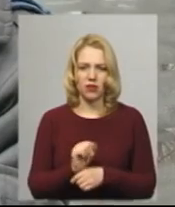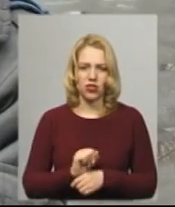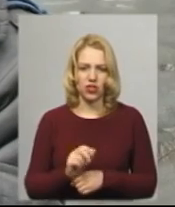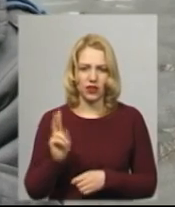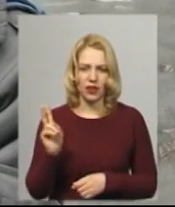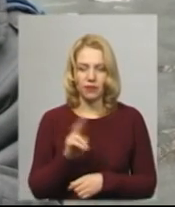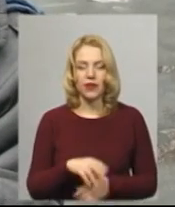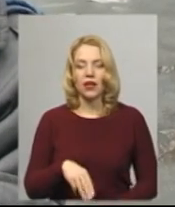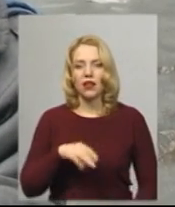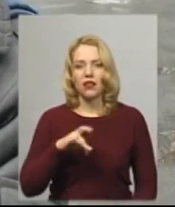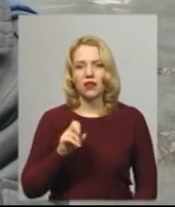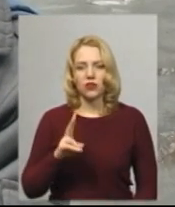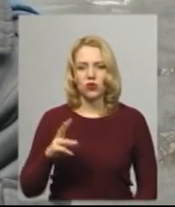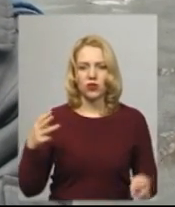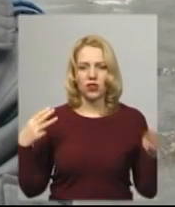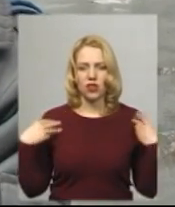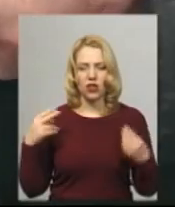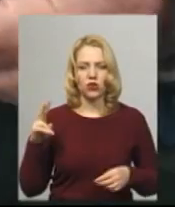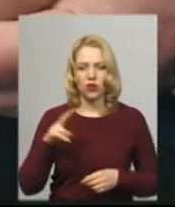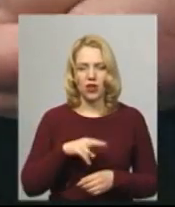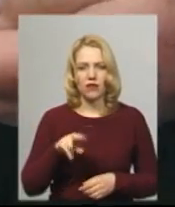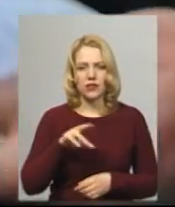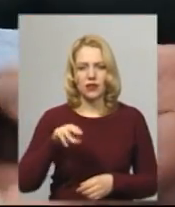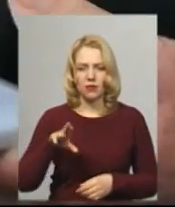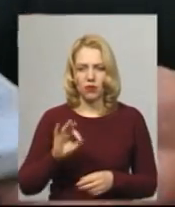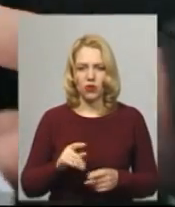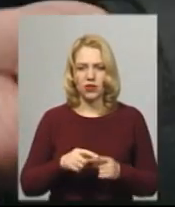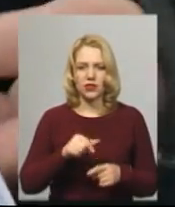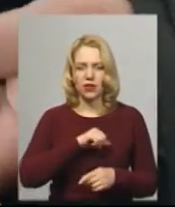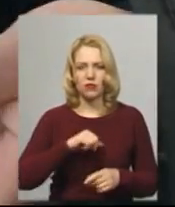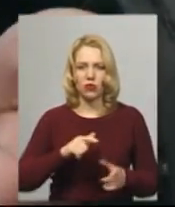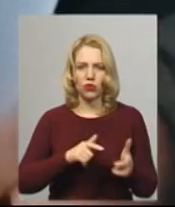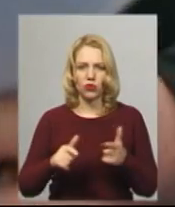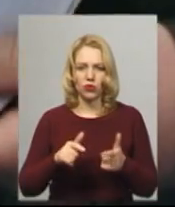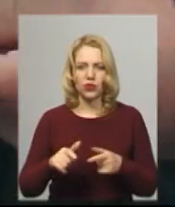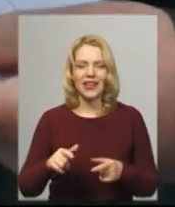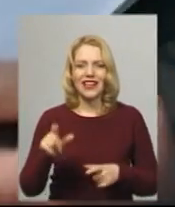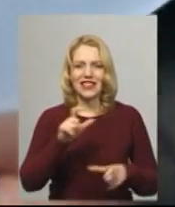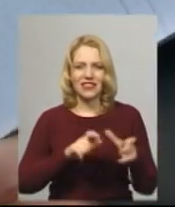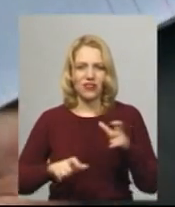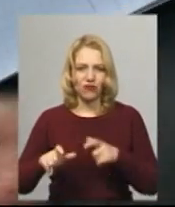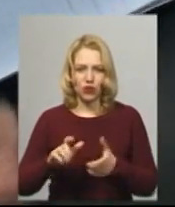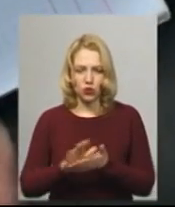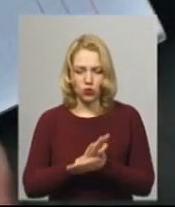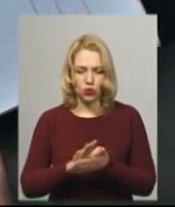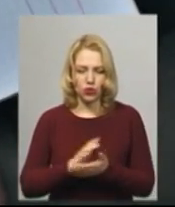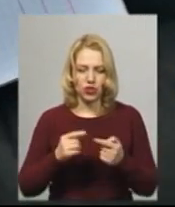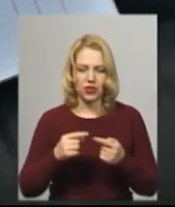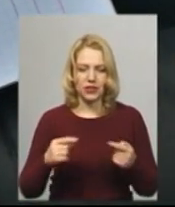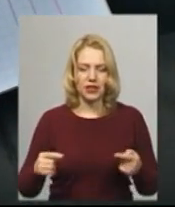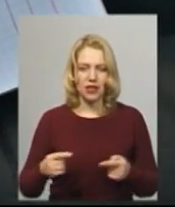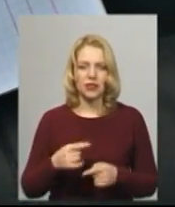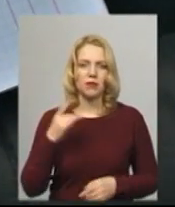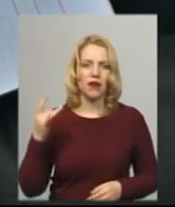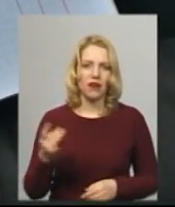Олексій Трачук, начальник тролейбусного депо, каже, що самостійно готує дезінфікуючий засіб за інструкцією. Готують такий розчин один раз на сім